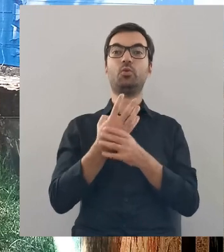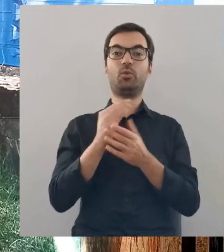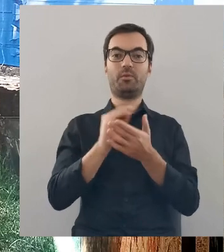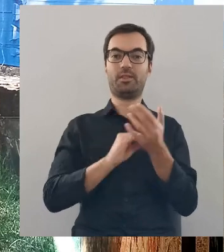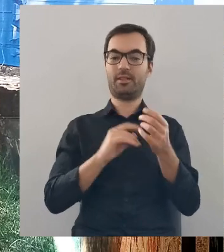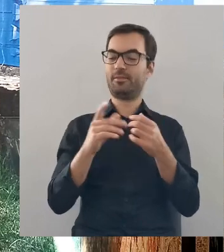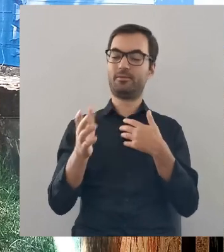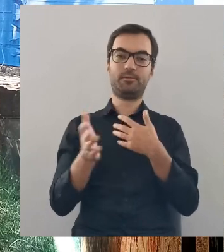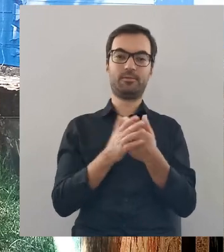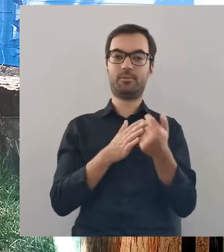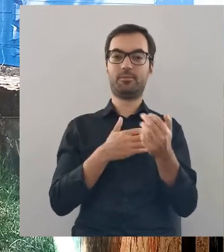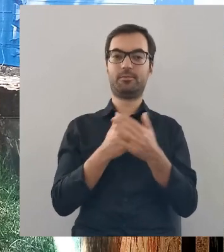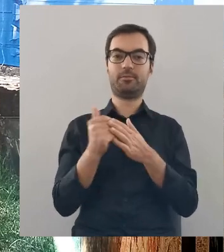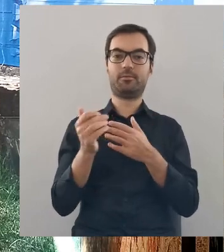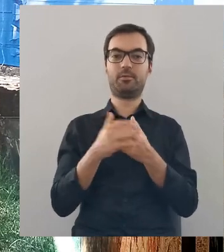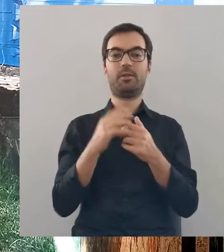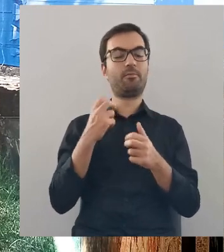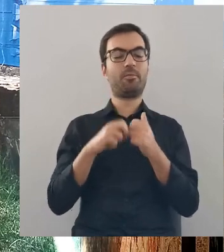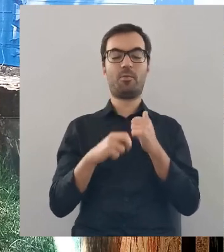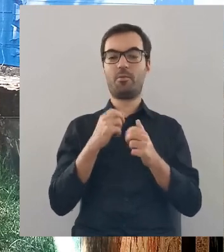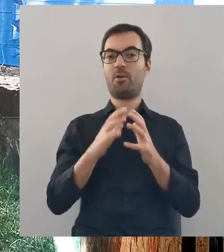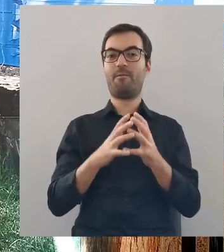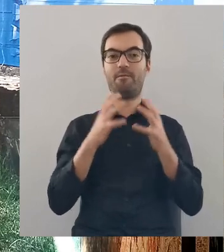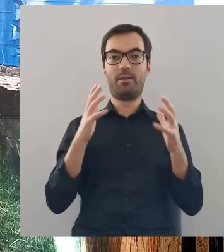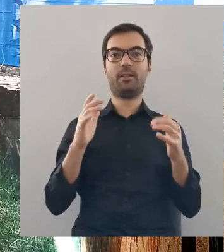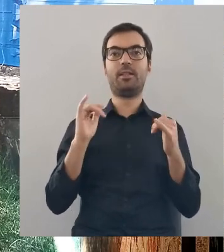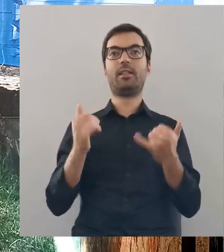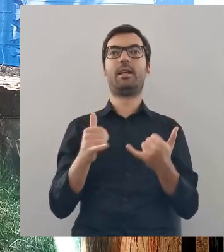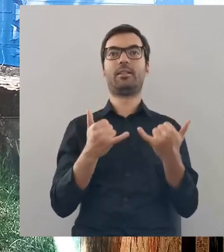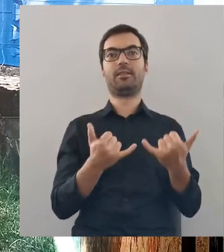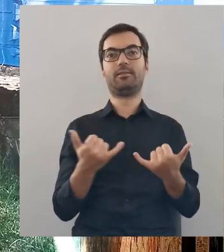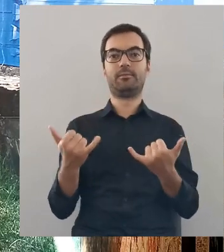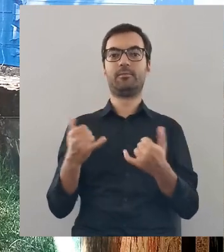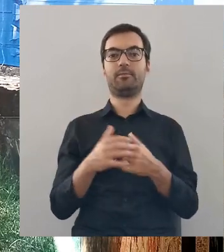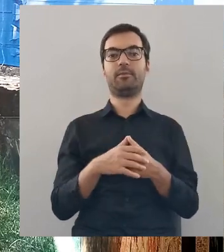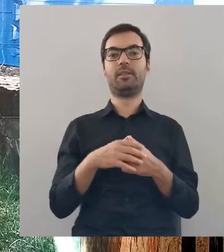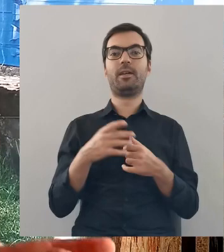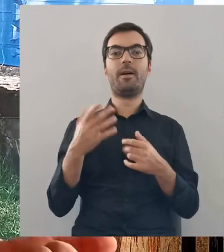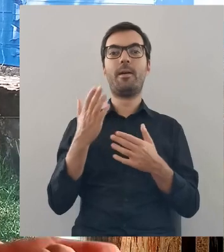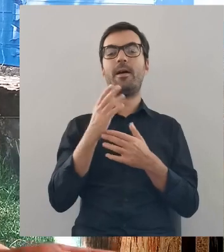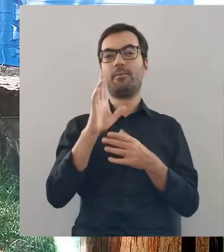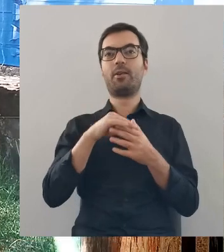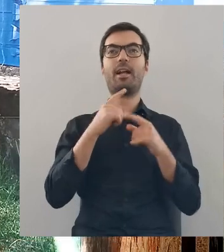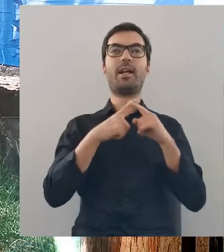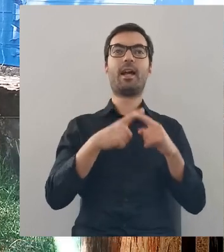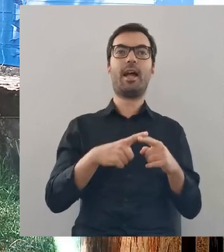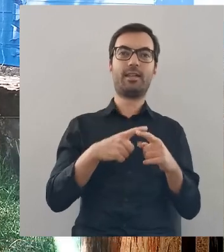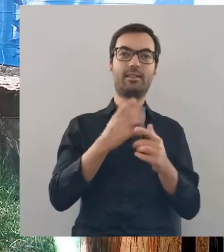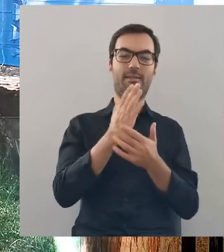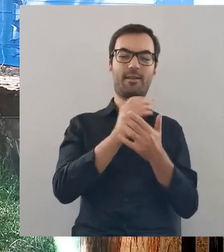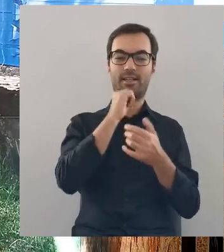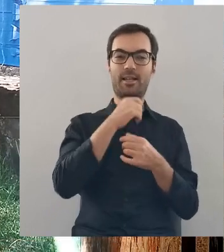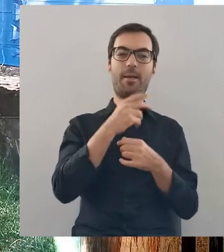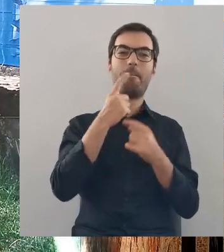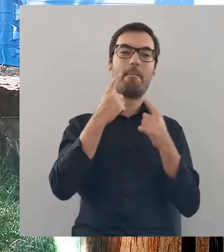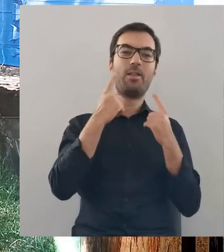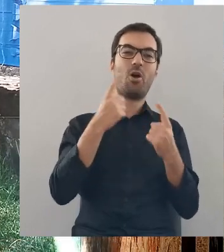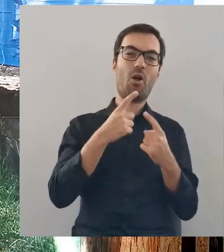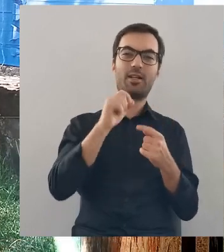chodzi o źródła pisane. Problem mamy straszny, bo jak to jest, że mitologia grecka,